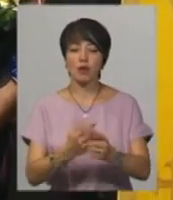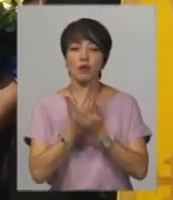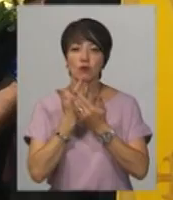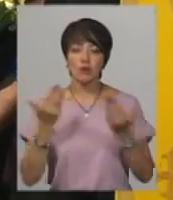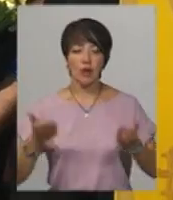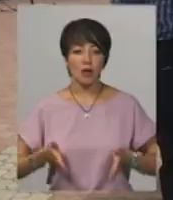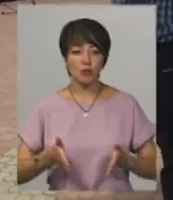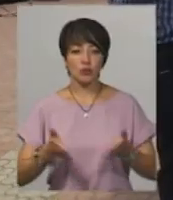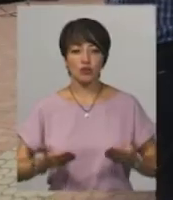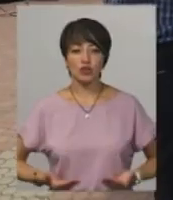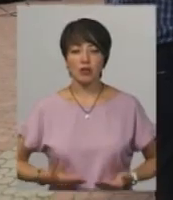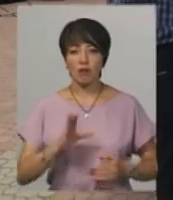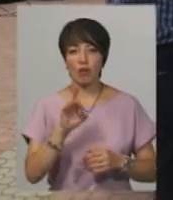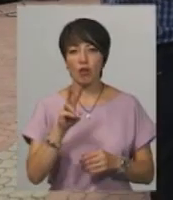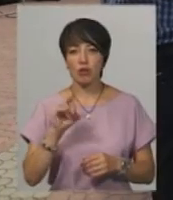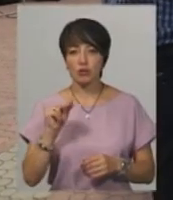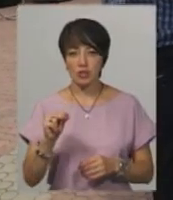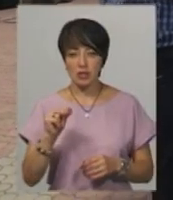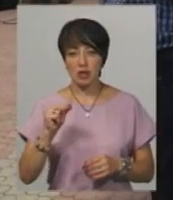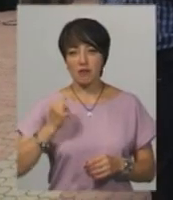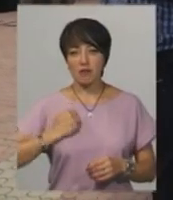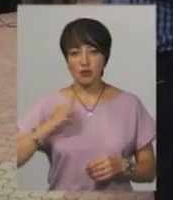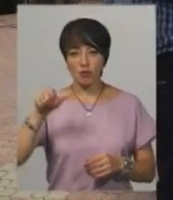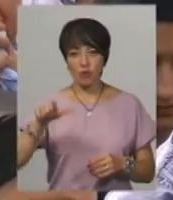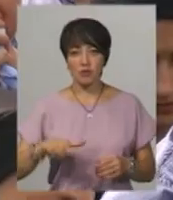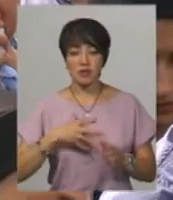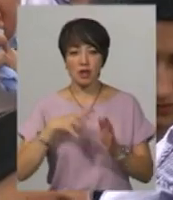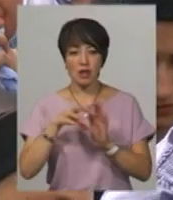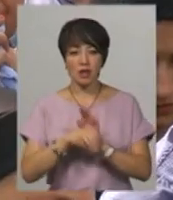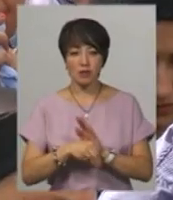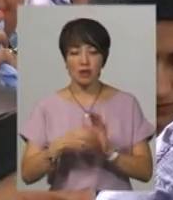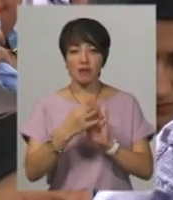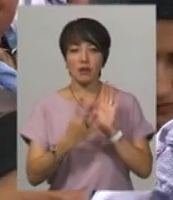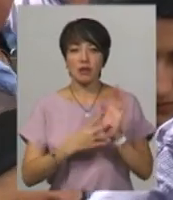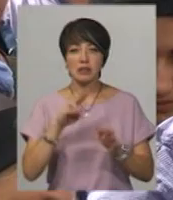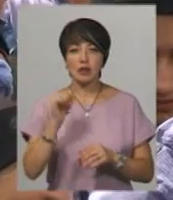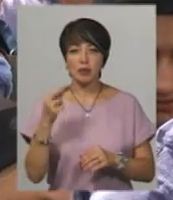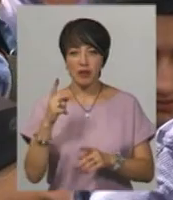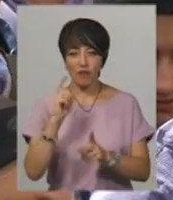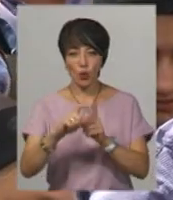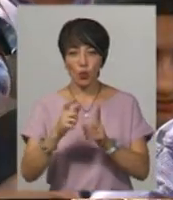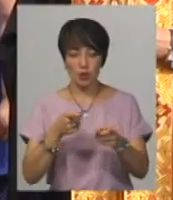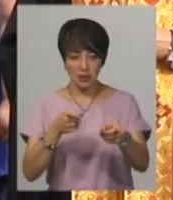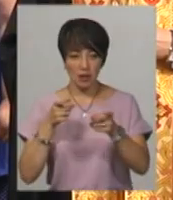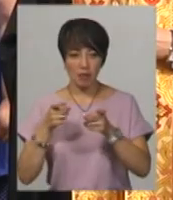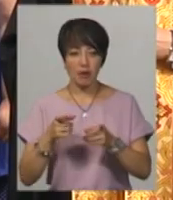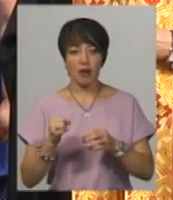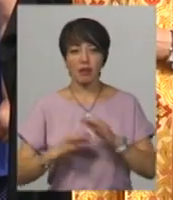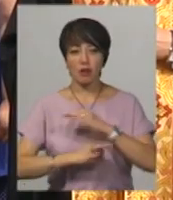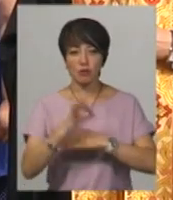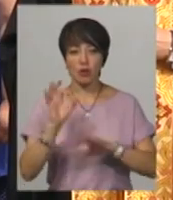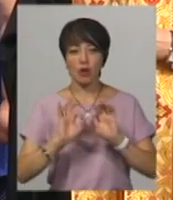путь жителі Волочийська Романа Джерелейка, який загинув 19 липня від ворожої кулі на сході. Як це сталося, розповідає